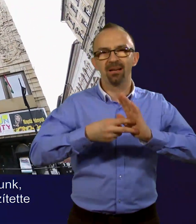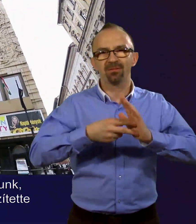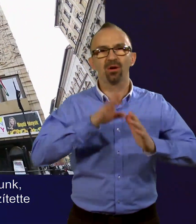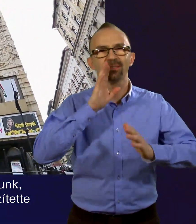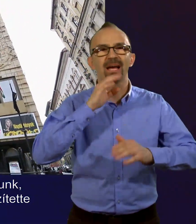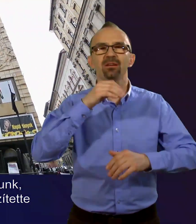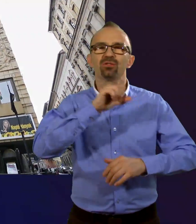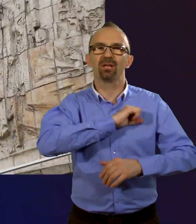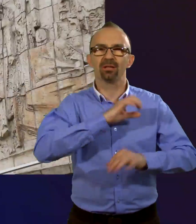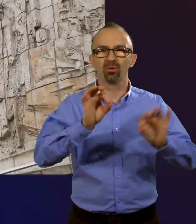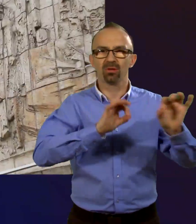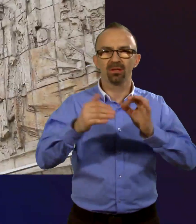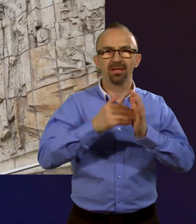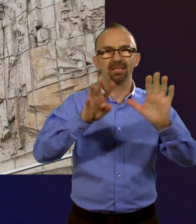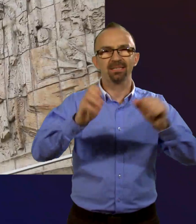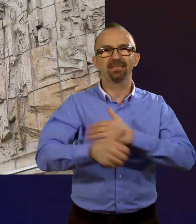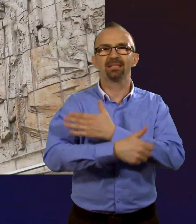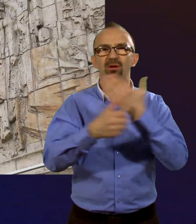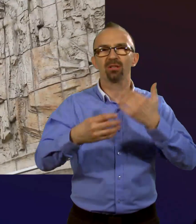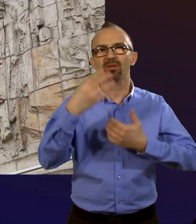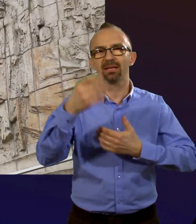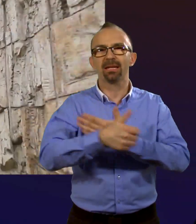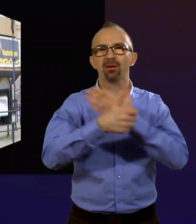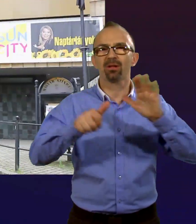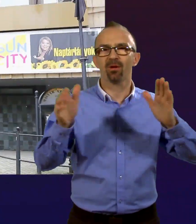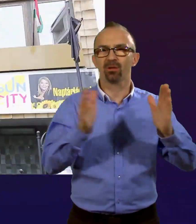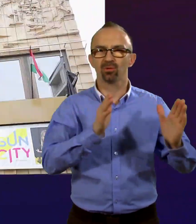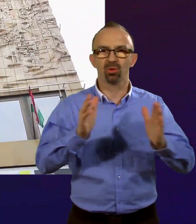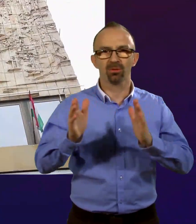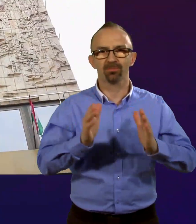Sándor készítette 1964 és 1966 között.